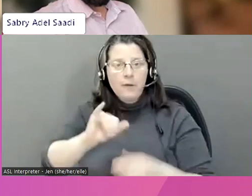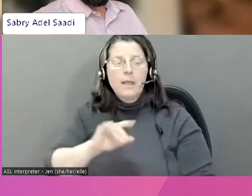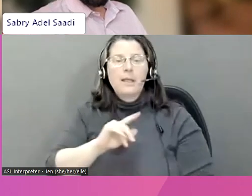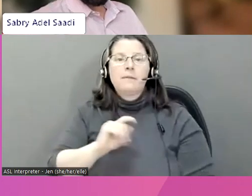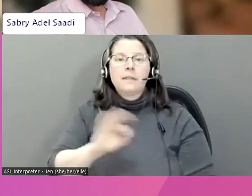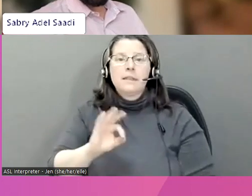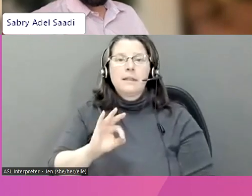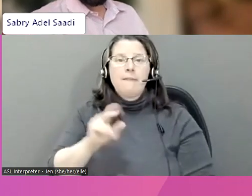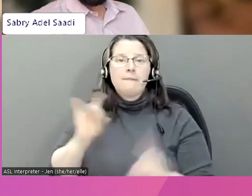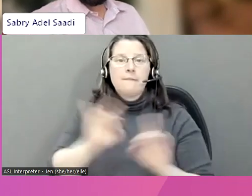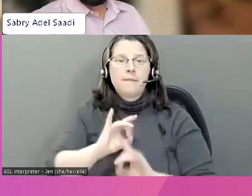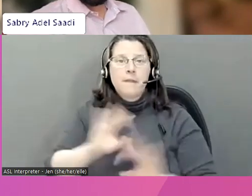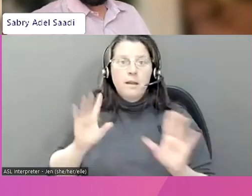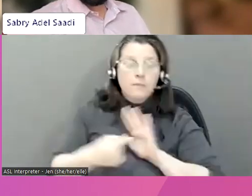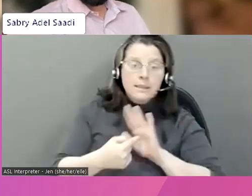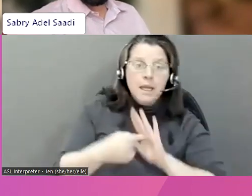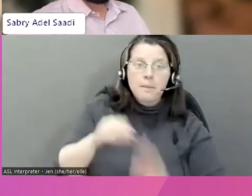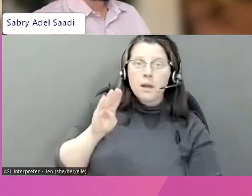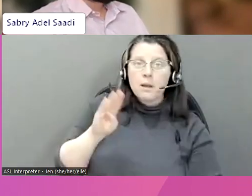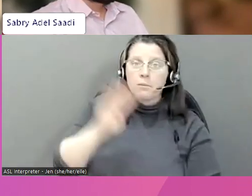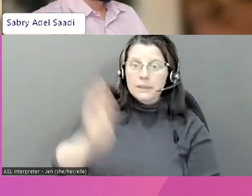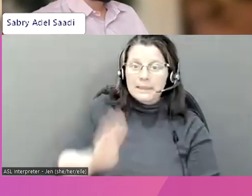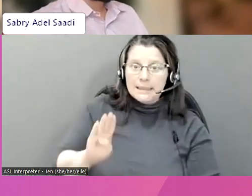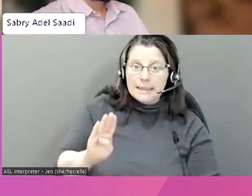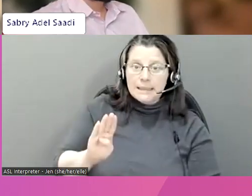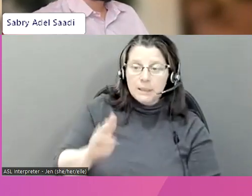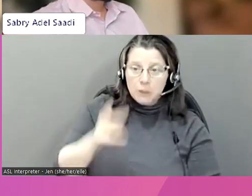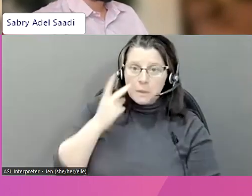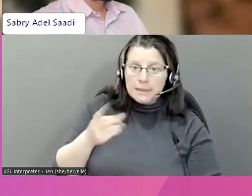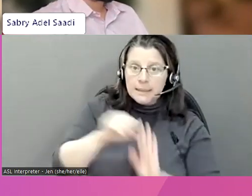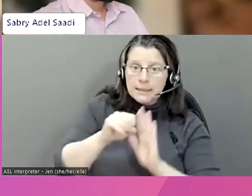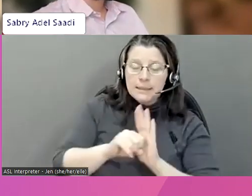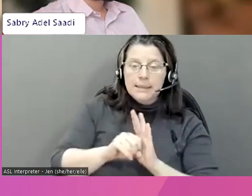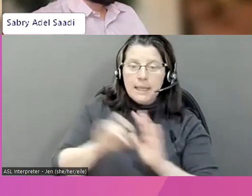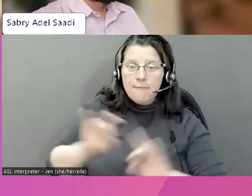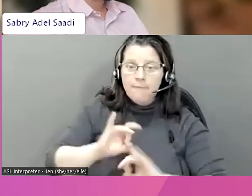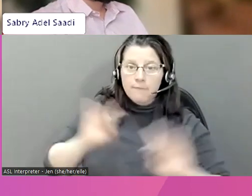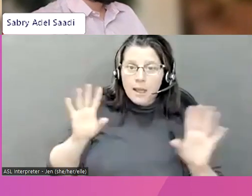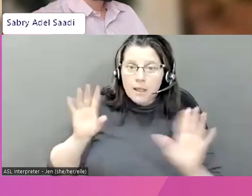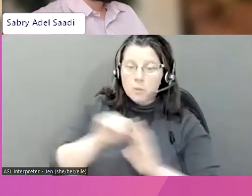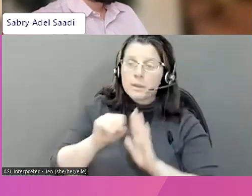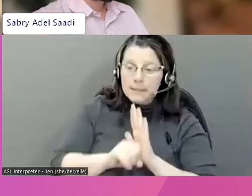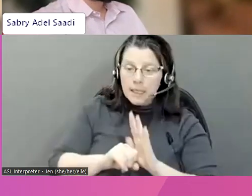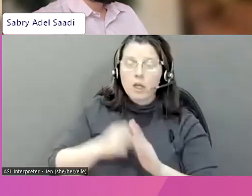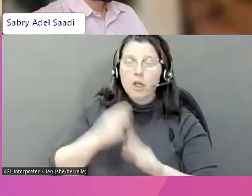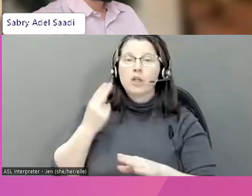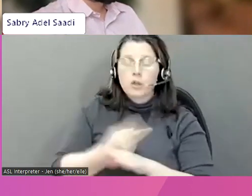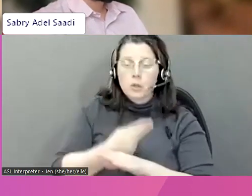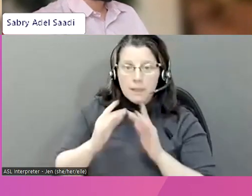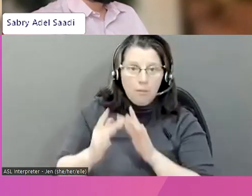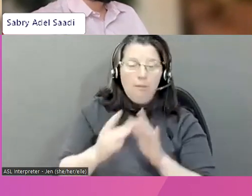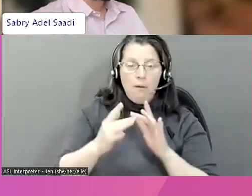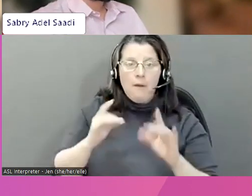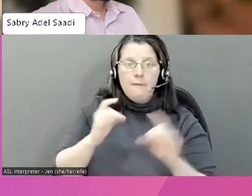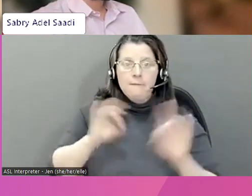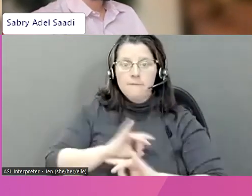la VFSFT eux-mêmes. Dans d'autres cas, il y a aussi une